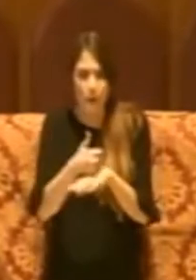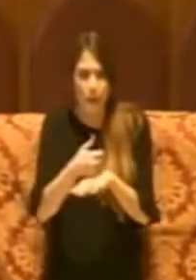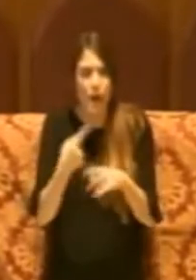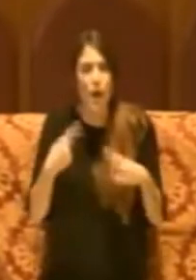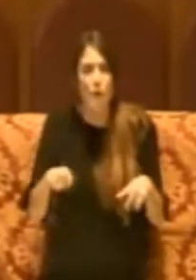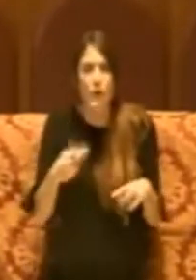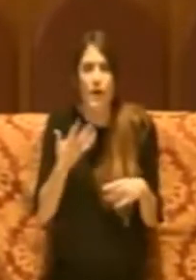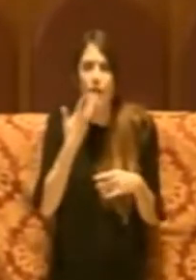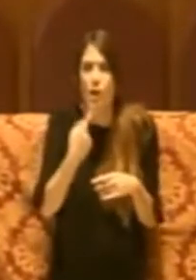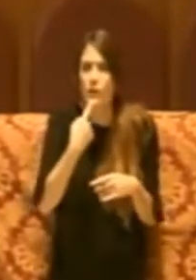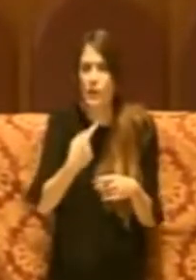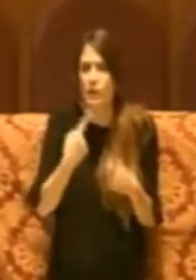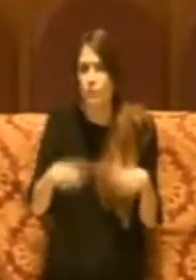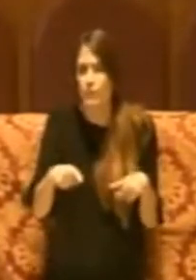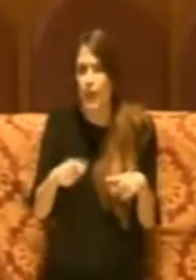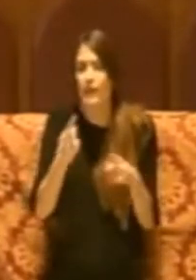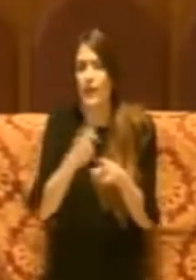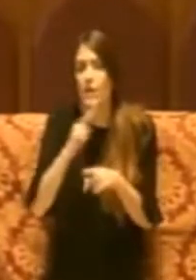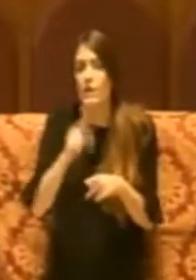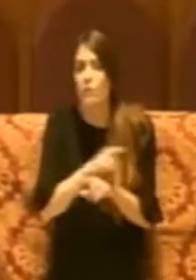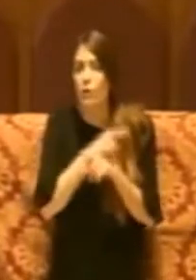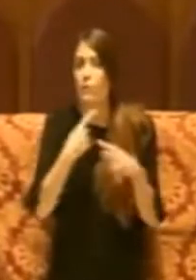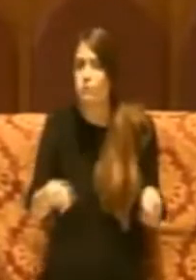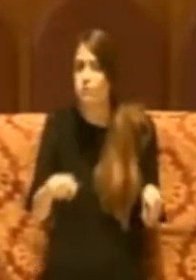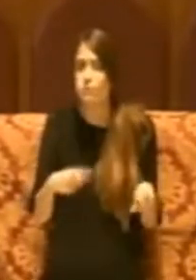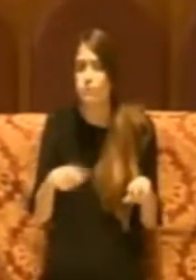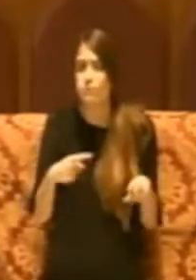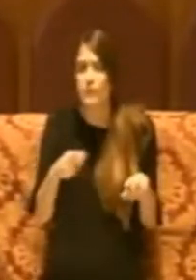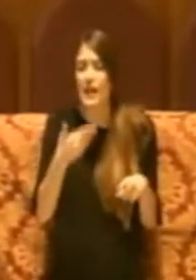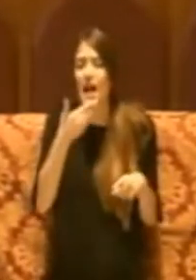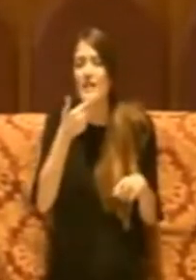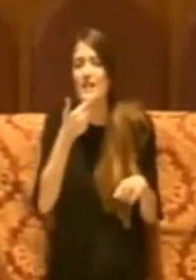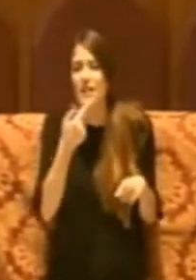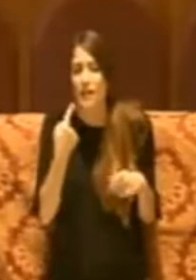quello di cui dovranno eventualmente rispondere gli assenti.